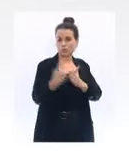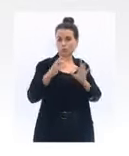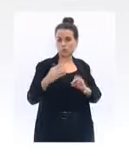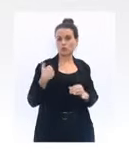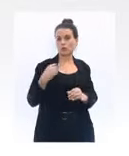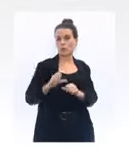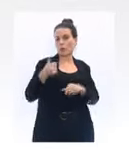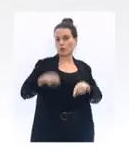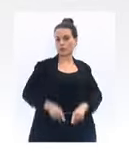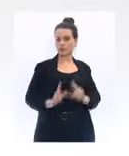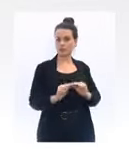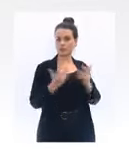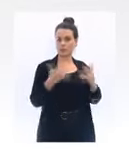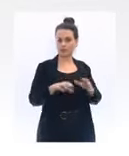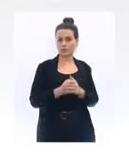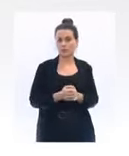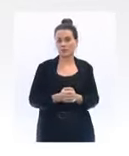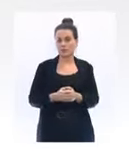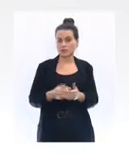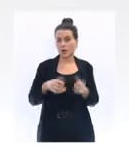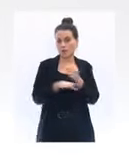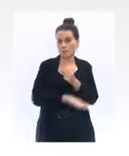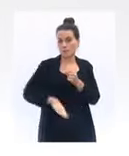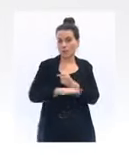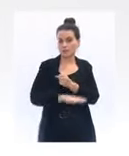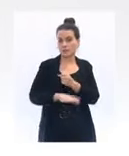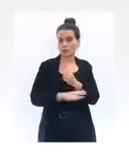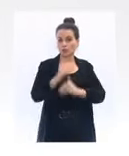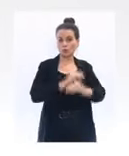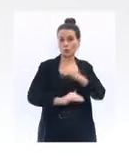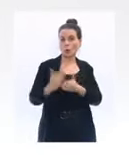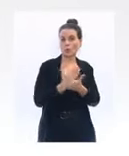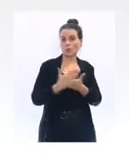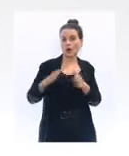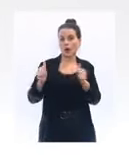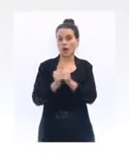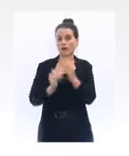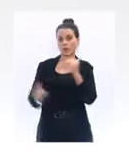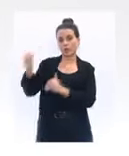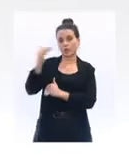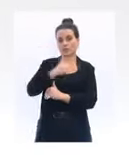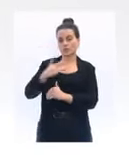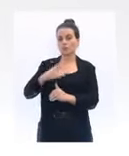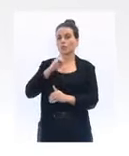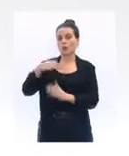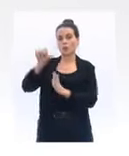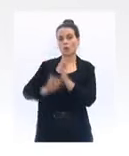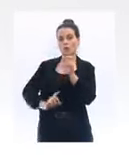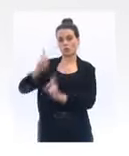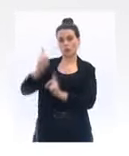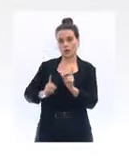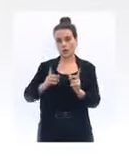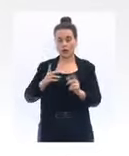Son schéma de base a été préparé depuis le mois de juillet avec les autorités sanitaires dans l'hypothèse d'un retour d'une circulation très active du virus.